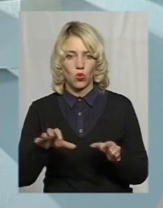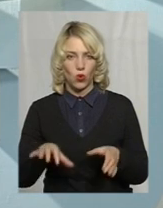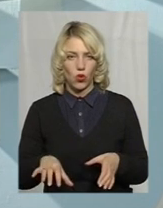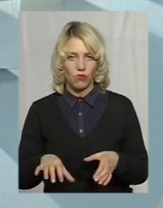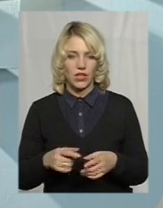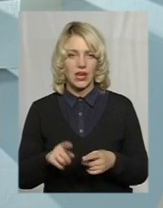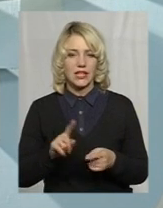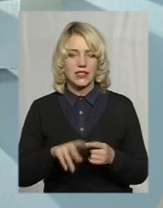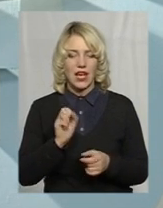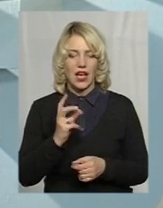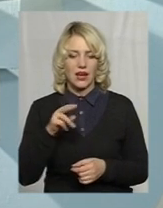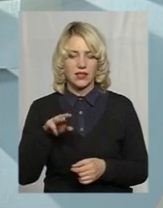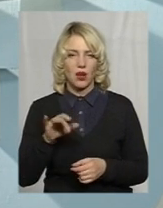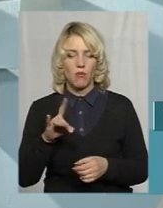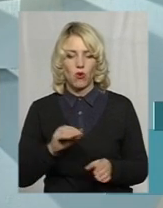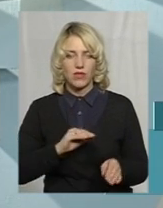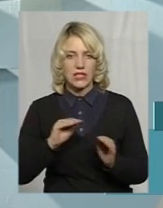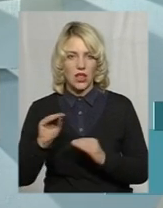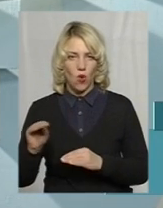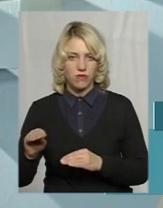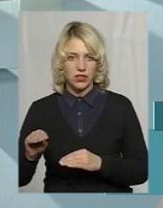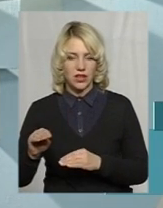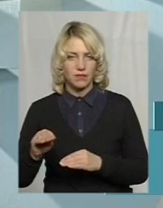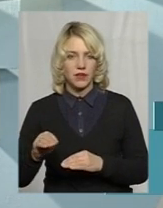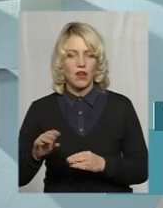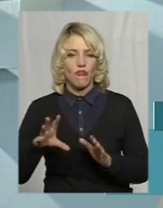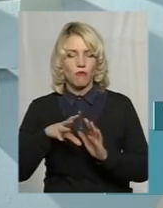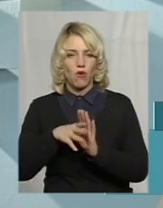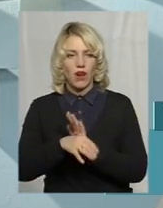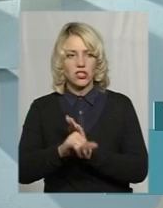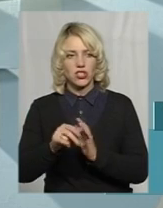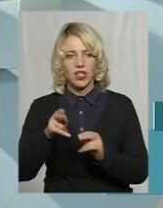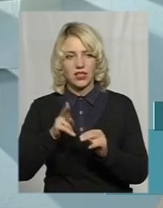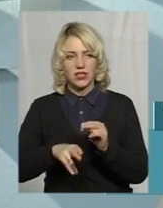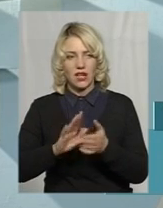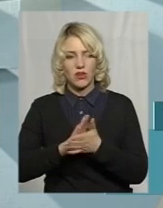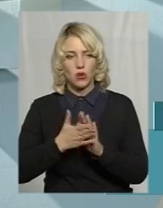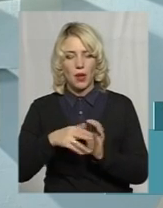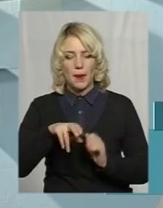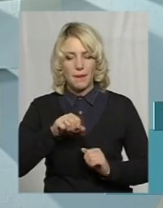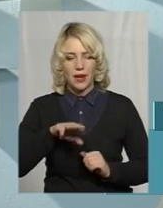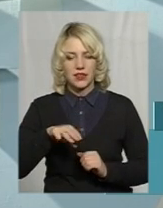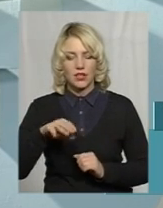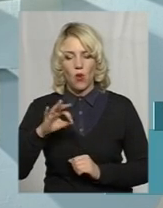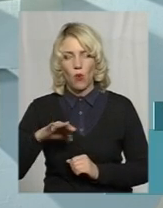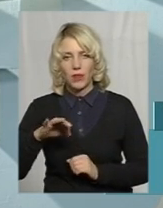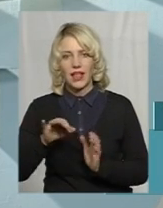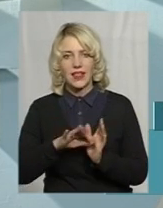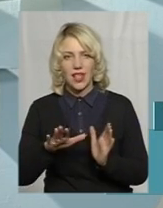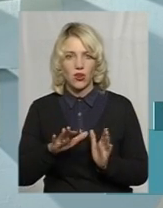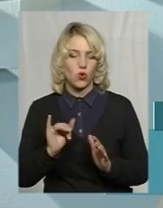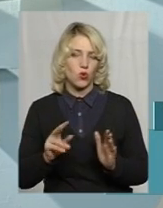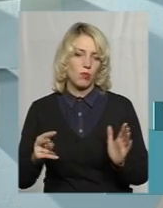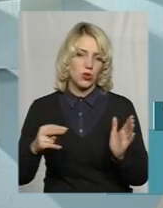акти про встановлення, впровадження і кінцевий договір спадоболенерго про підключення до мережі.